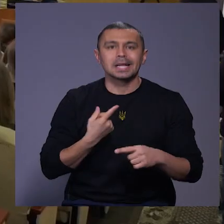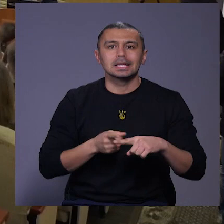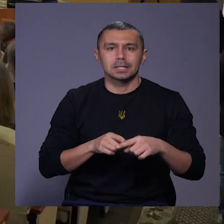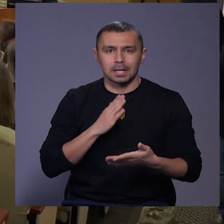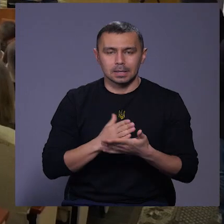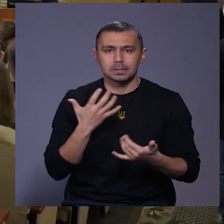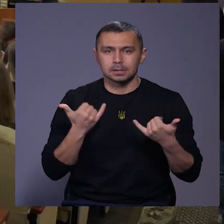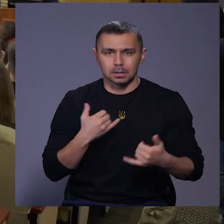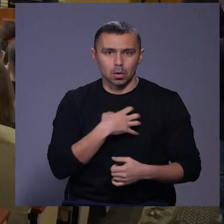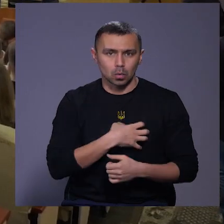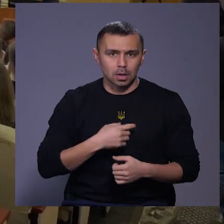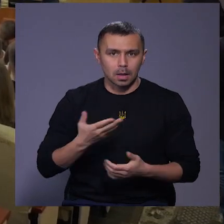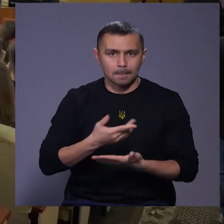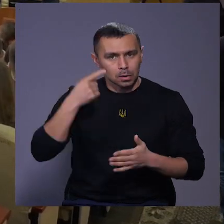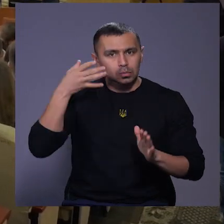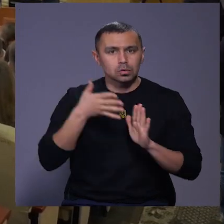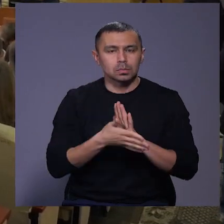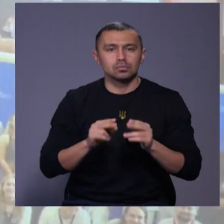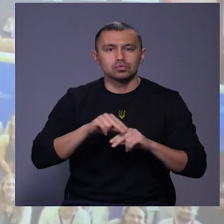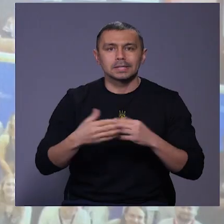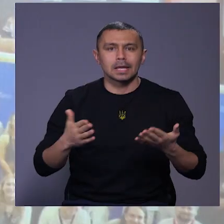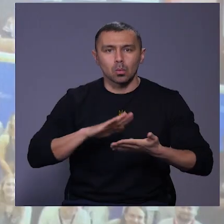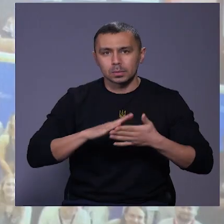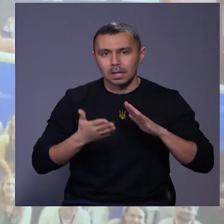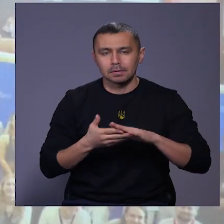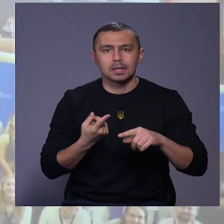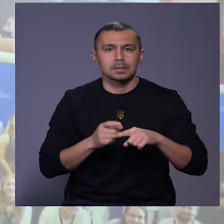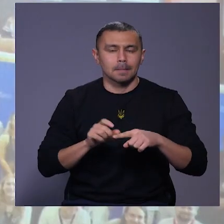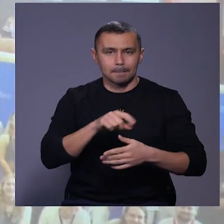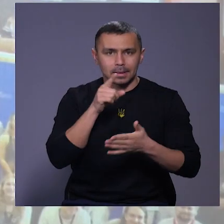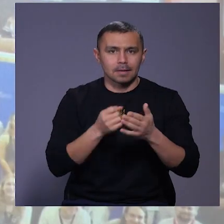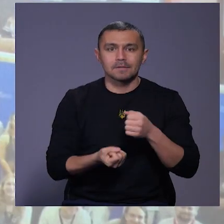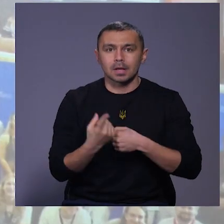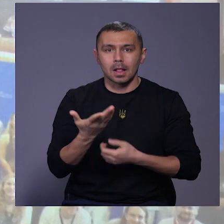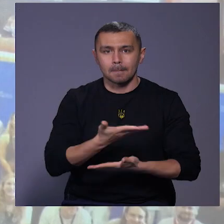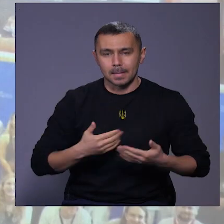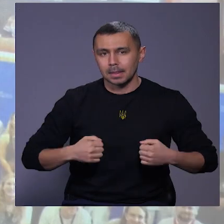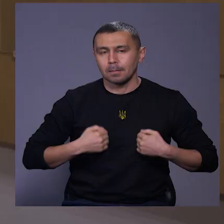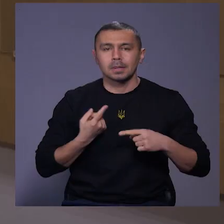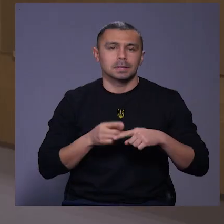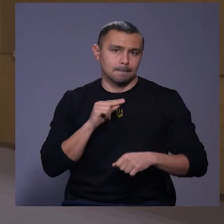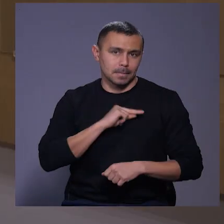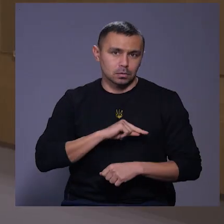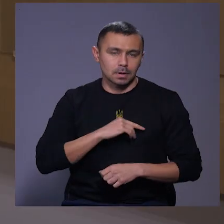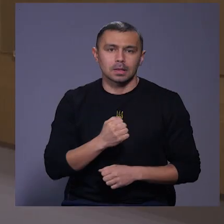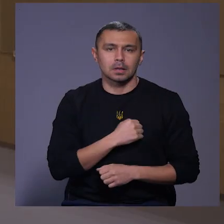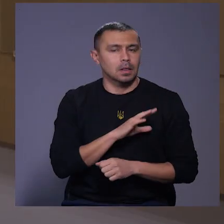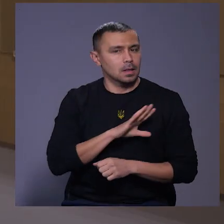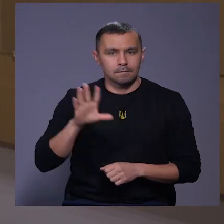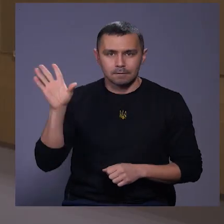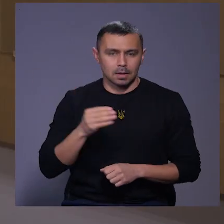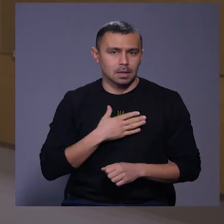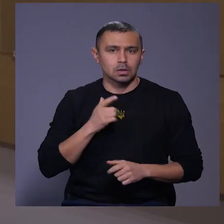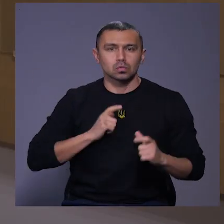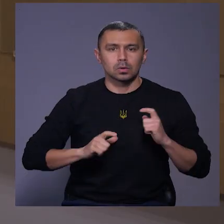є зараз актуальним, ми розуміємо, через які обставини це питання виникає, але ми намагаємося з цим працювати. На жаль, не всі наші